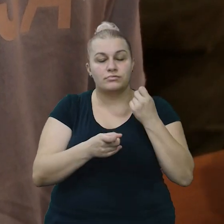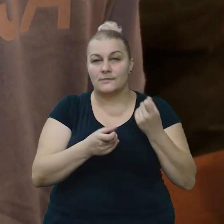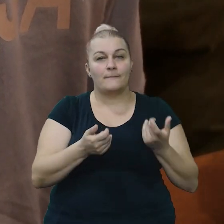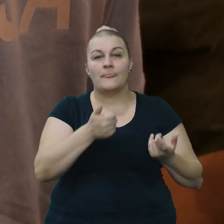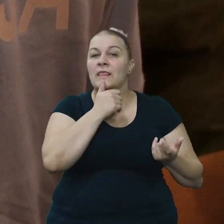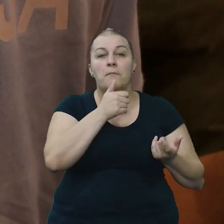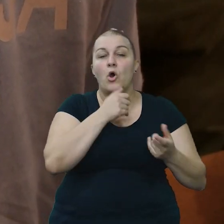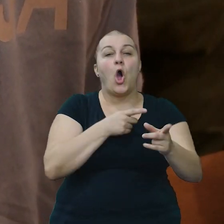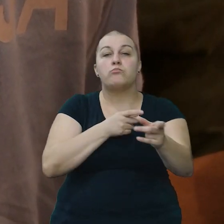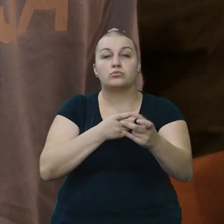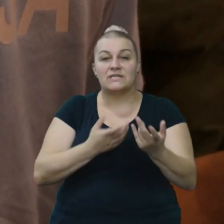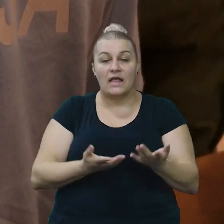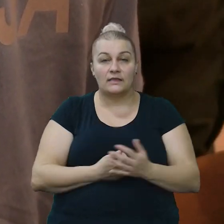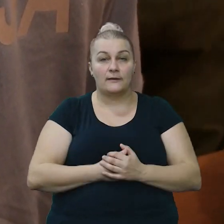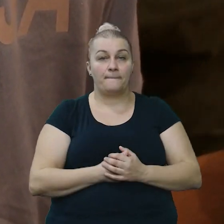Nije mogao pucati.